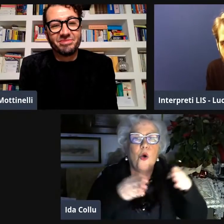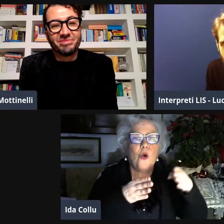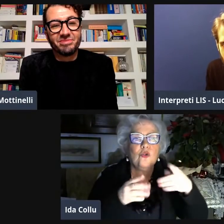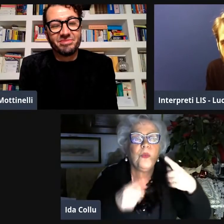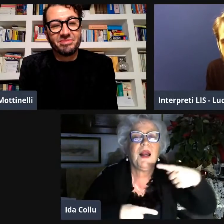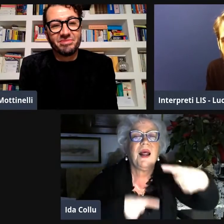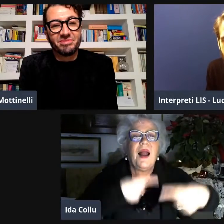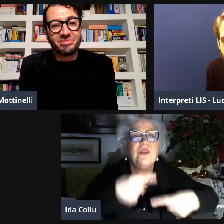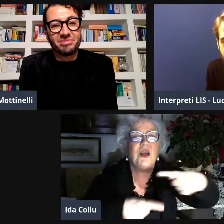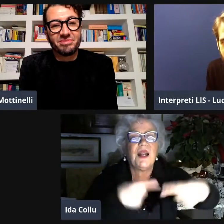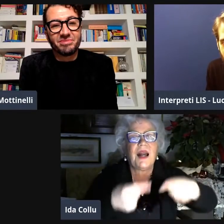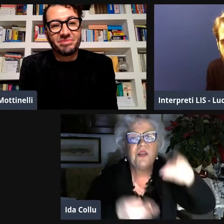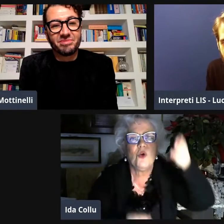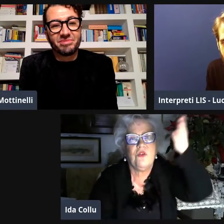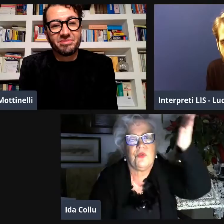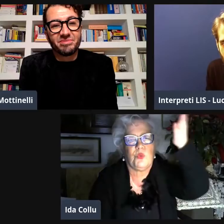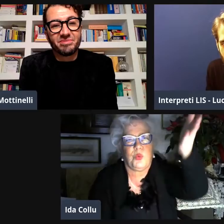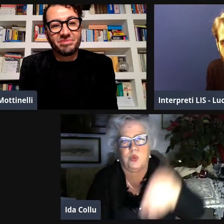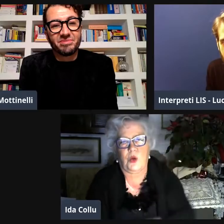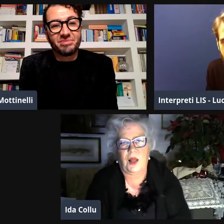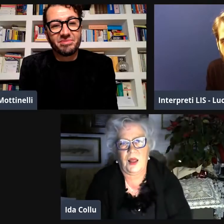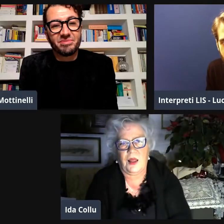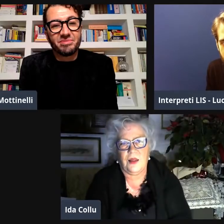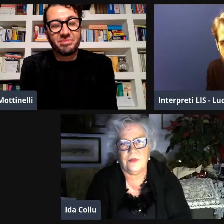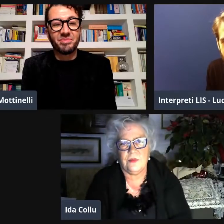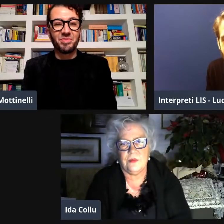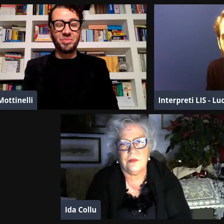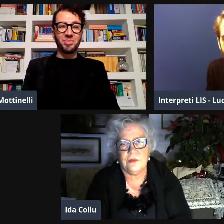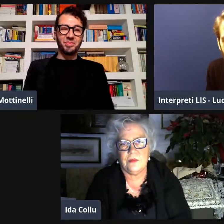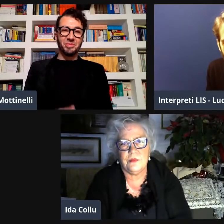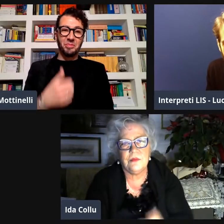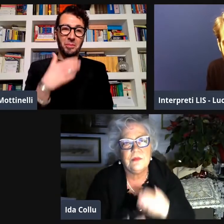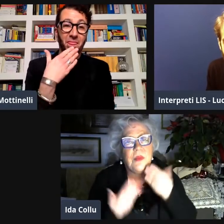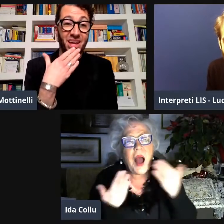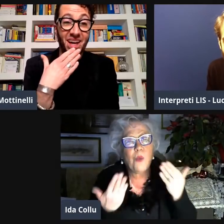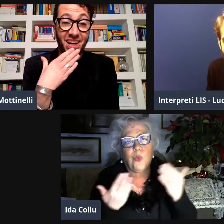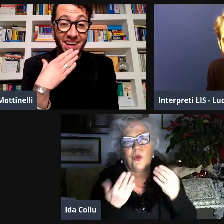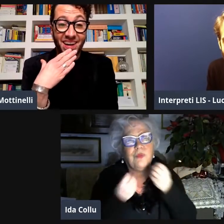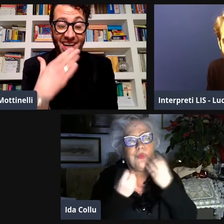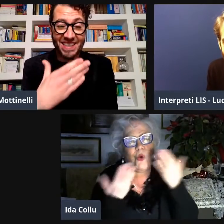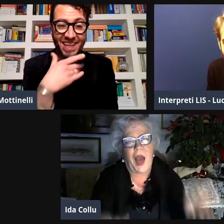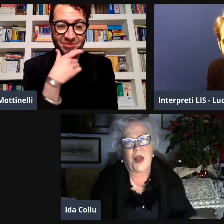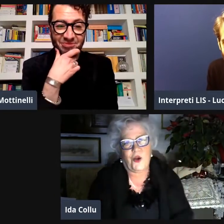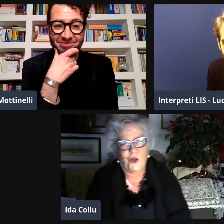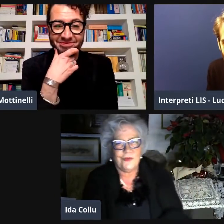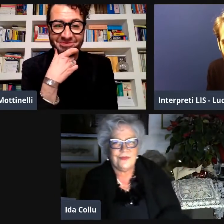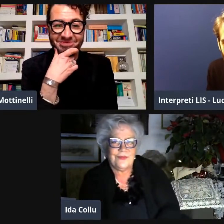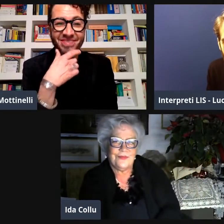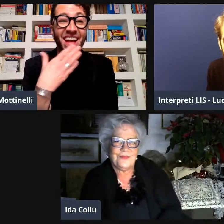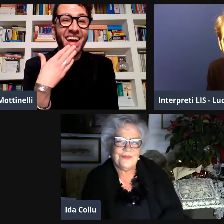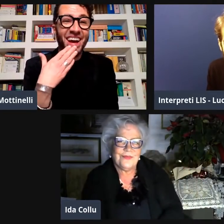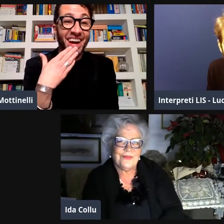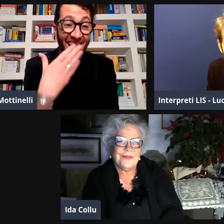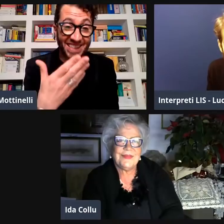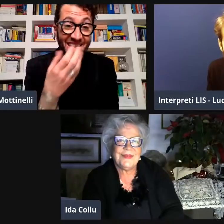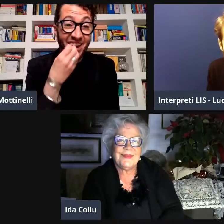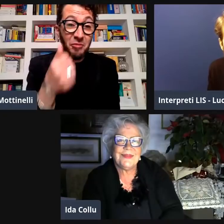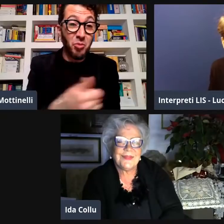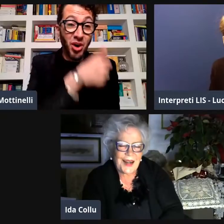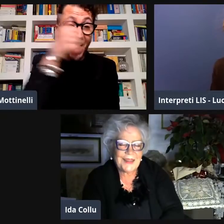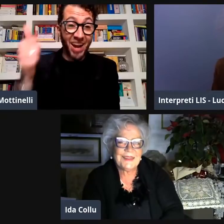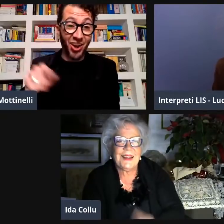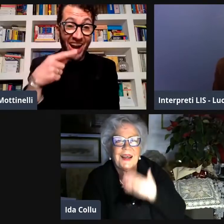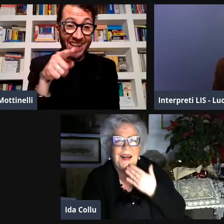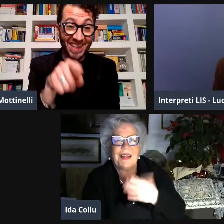per costruire un percorso per le nuove generazioni future è un augurio di buon anno